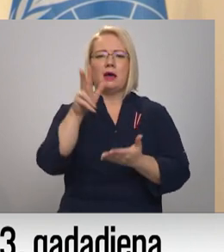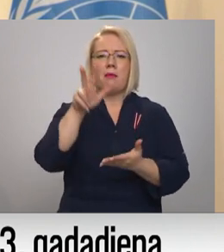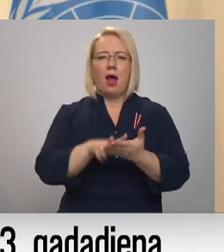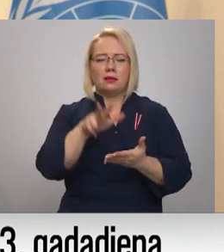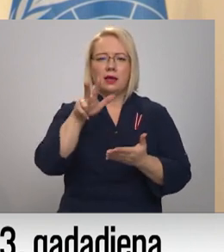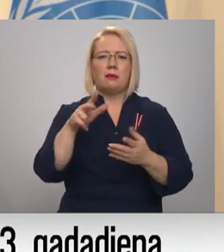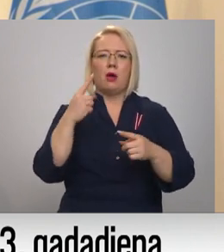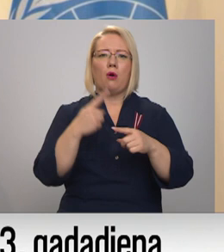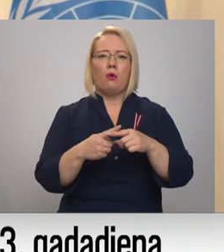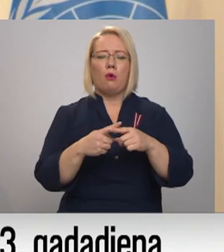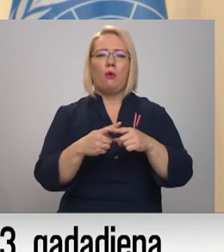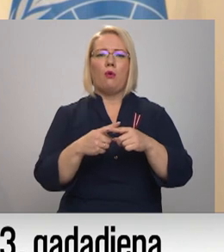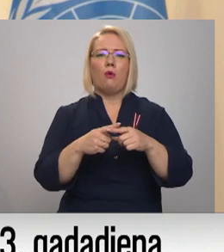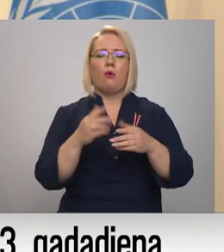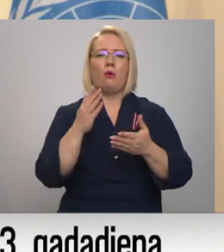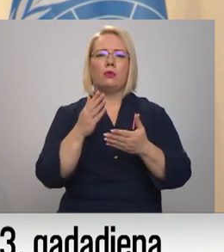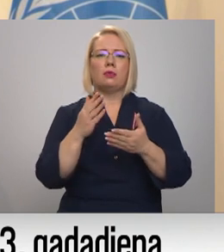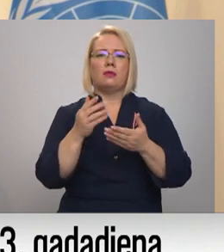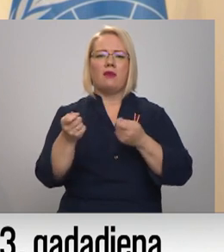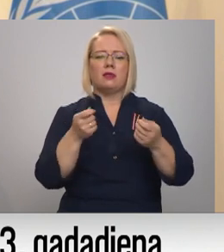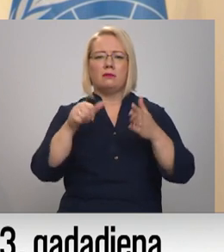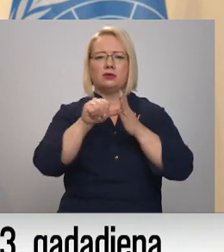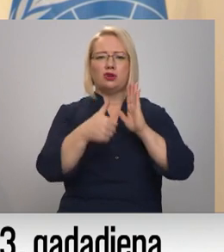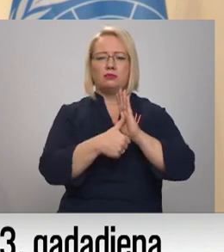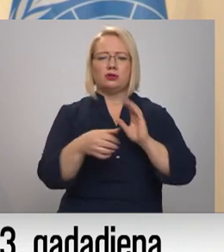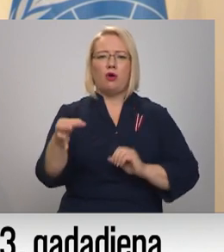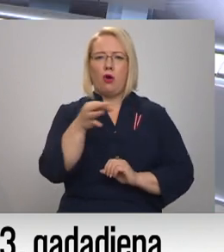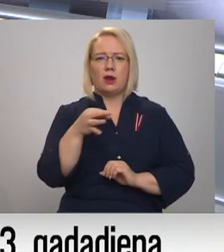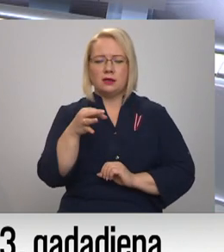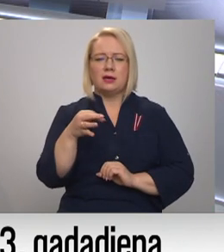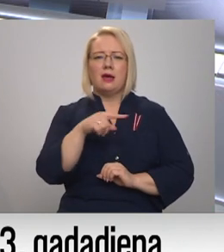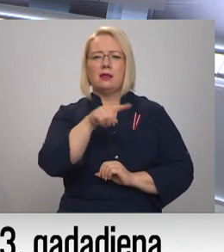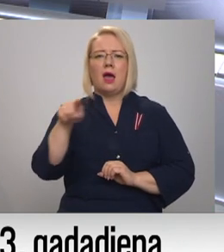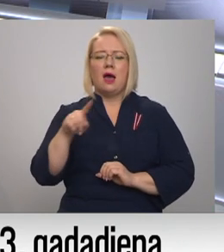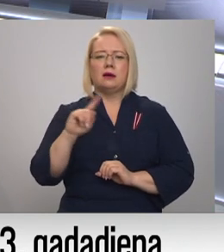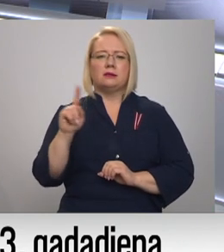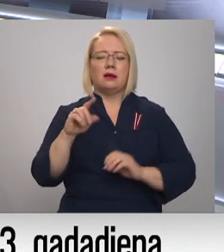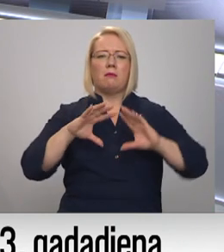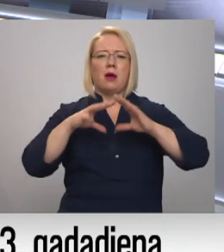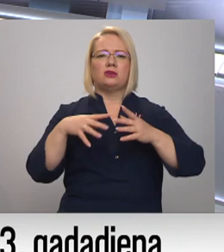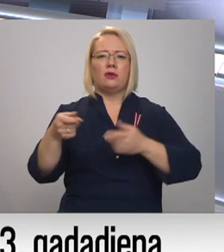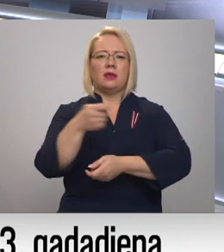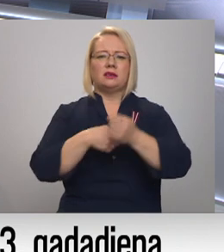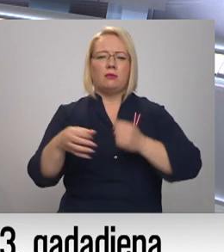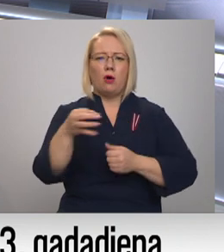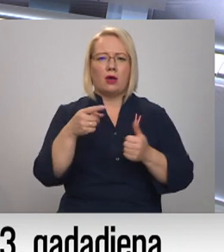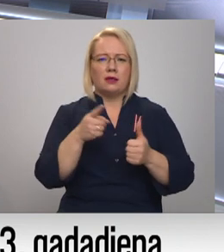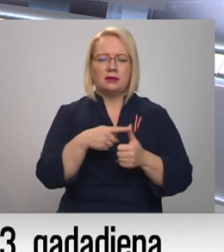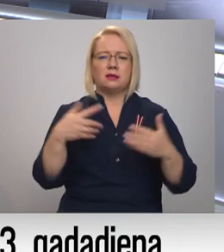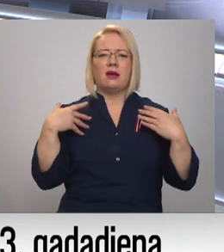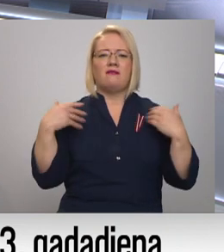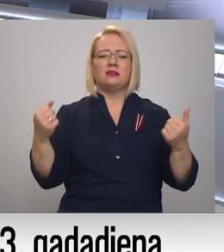sēdzam 16 organizācijas, daži no viņiem. Es pieminēšu, viņi ir ļoti svarīgi. Pasaules tirniecības organizācija, veselības